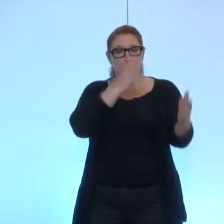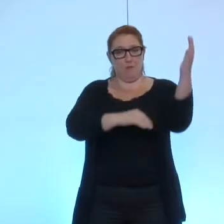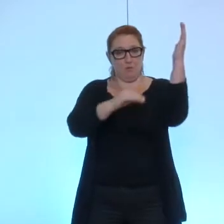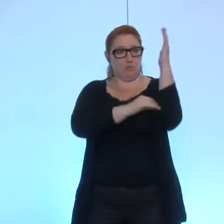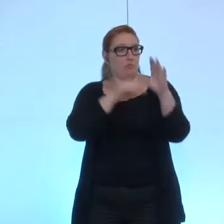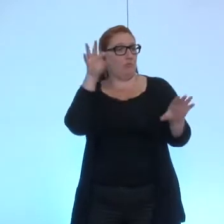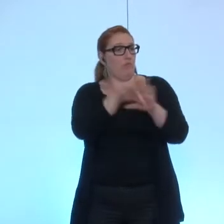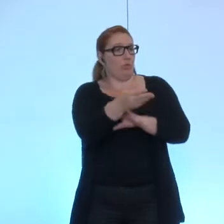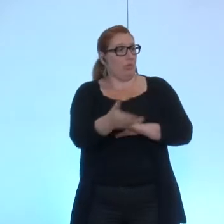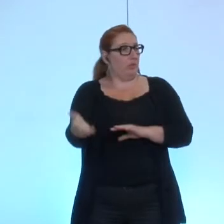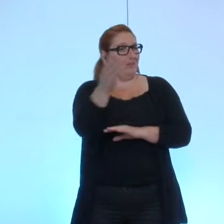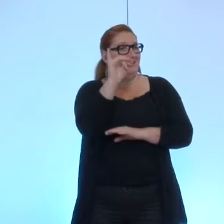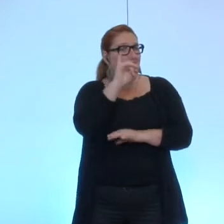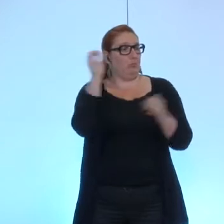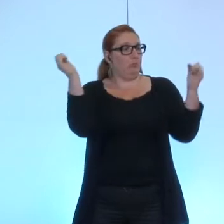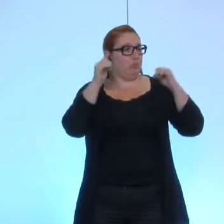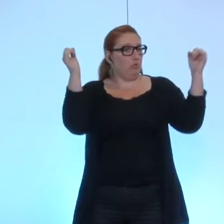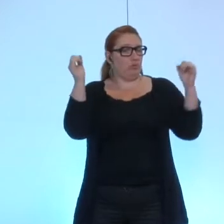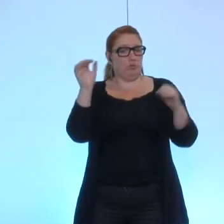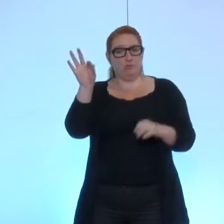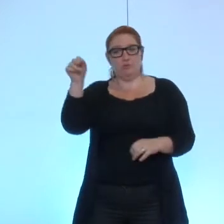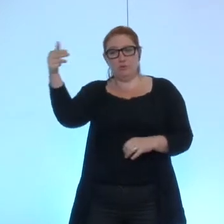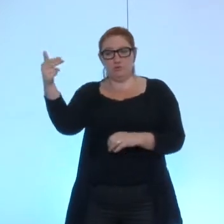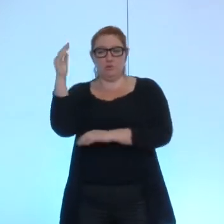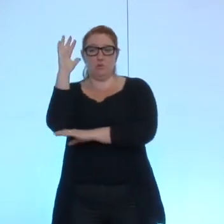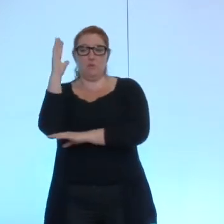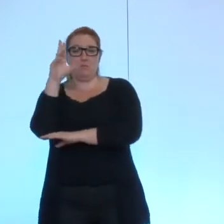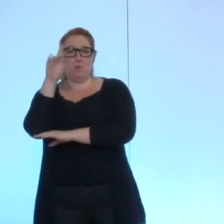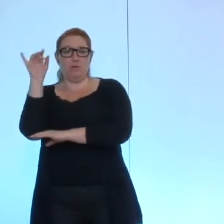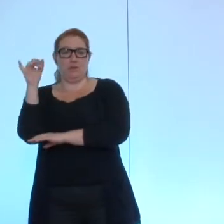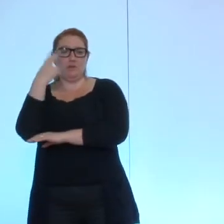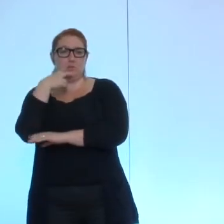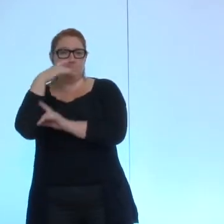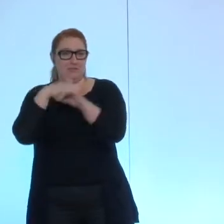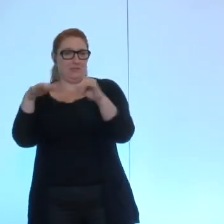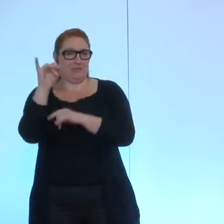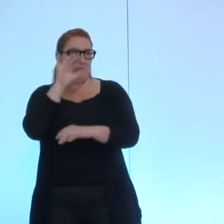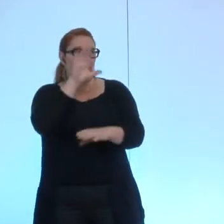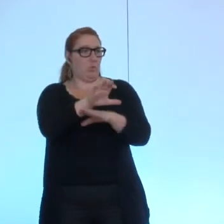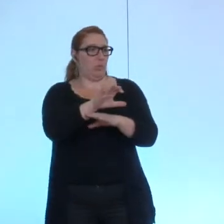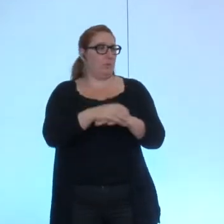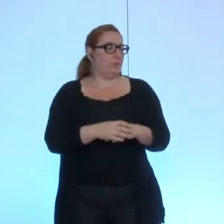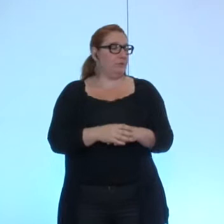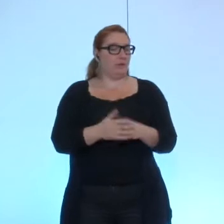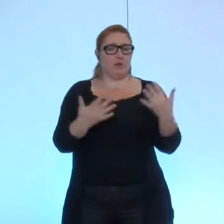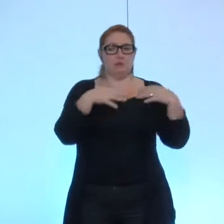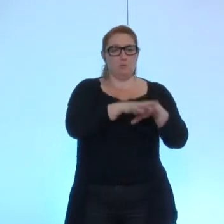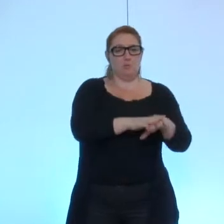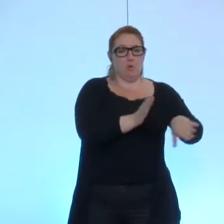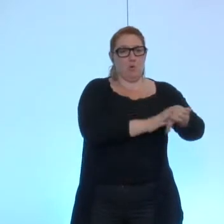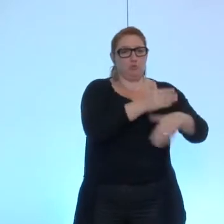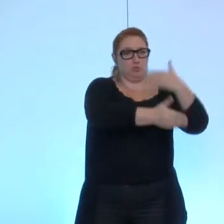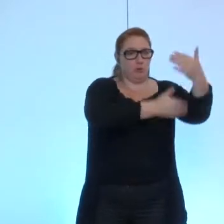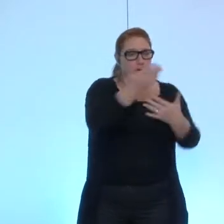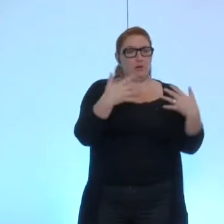amendement donc le Front National et le groupe UMP UDI Société Civile qui est contre le rassemblement de gauche et de